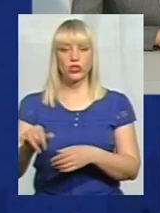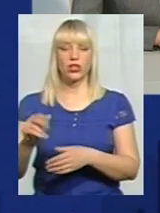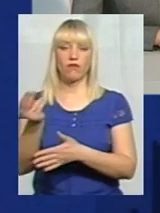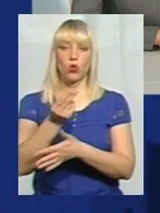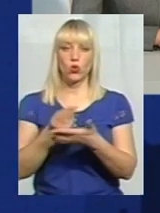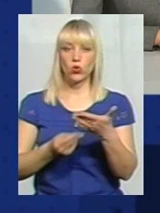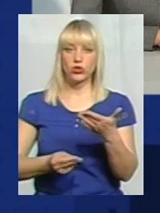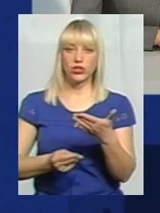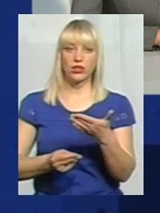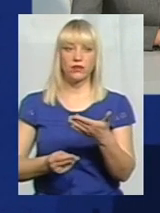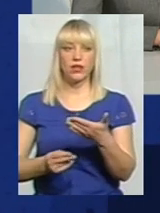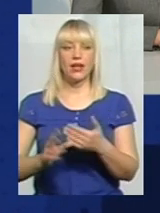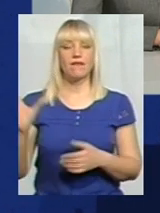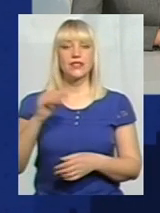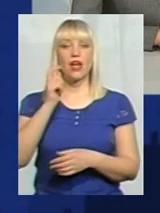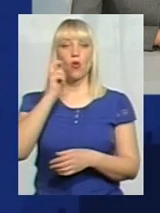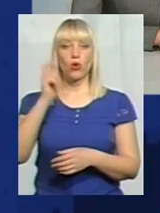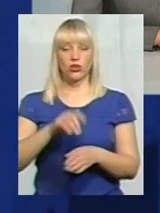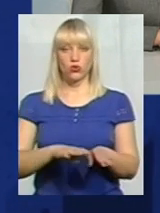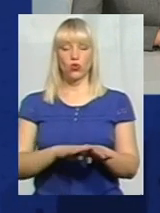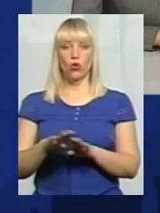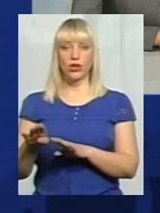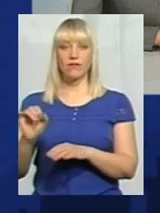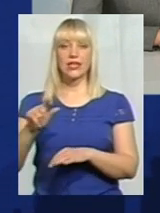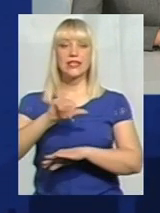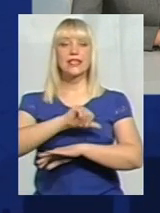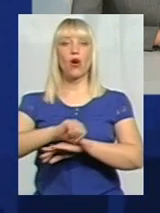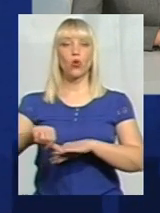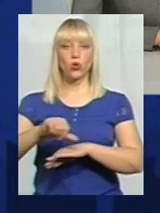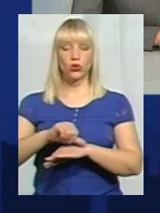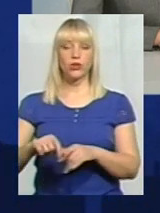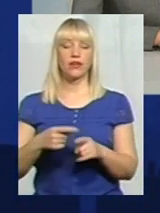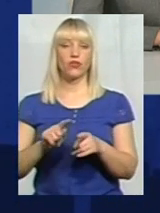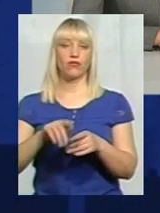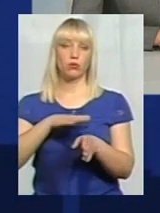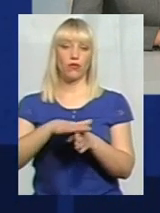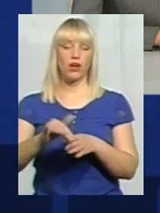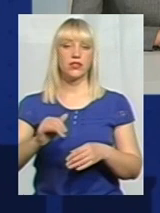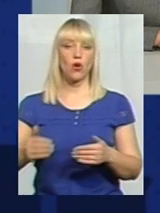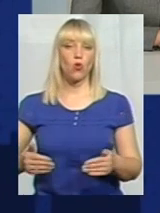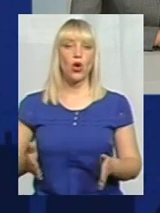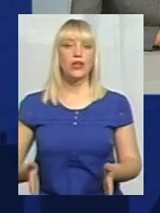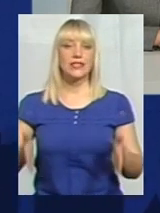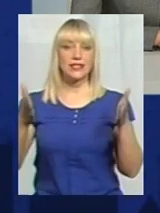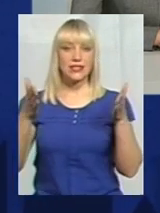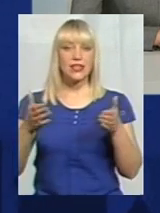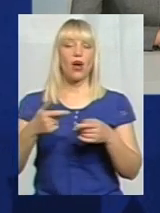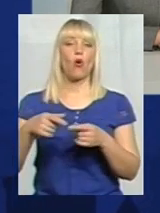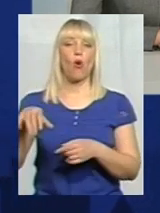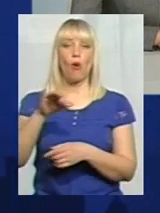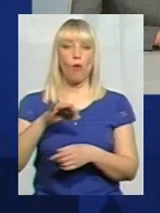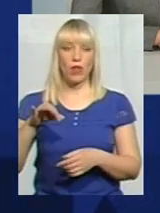всеукраїнського рівня і закордонних художників відбуваються саме в стінах обласного художнього музею.